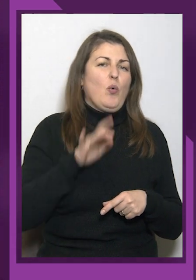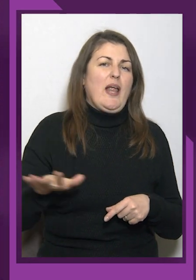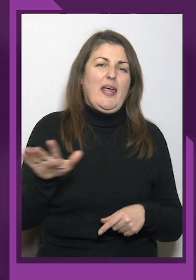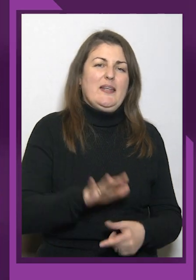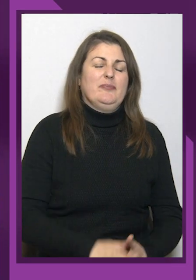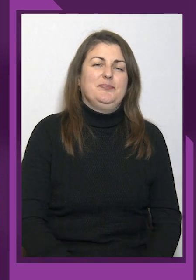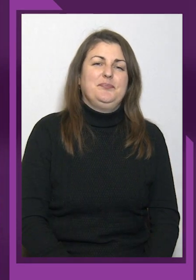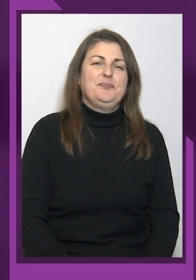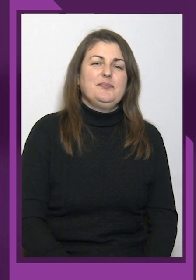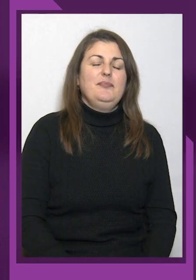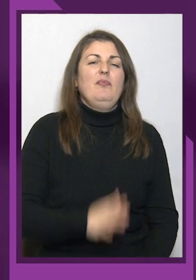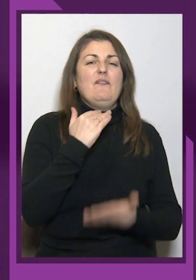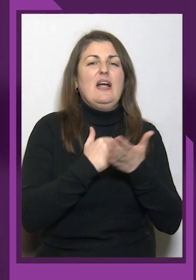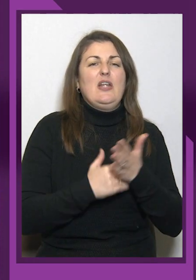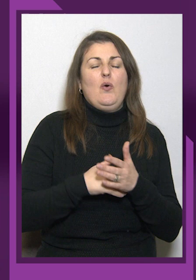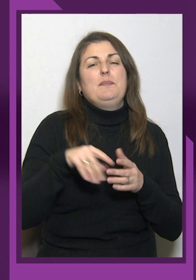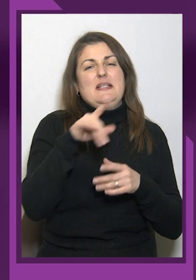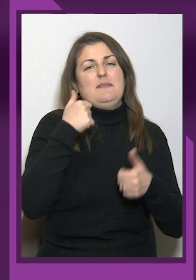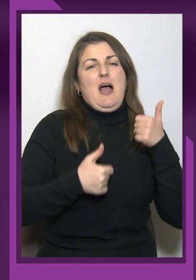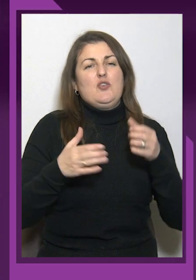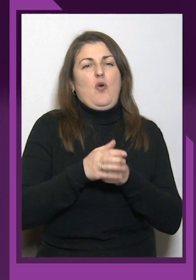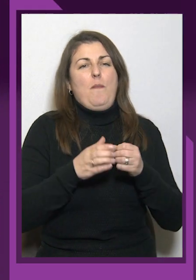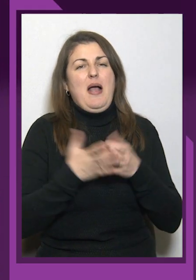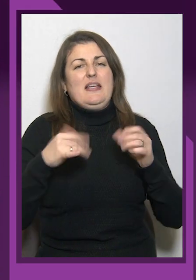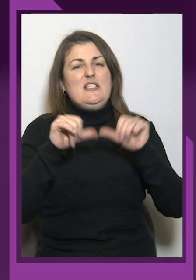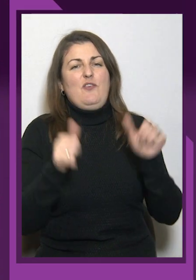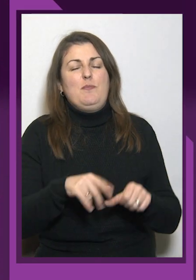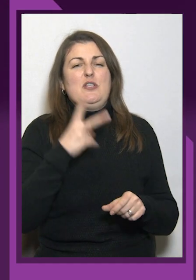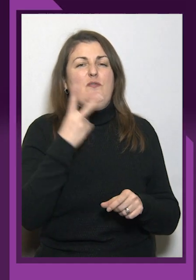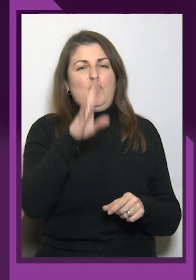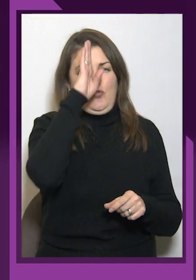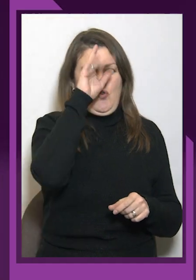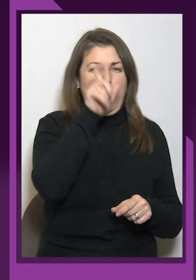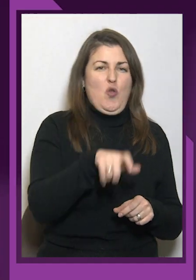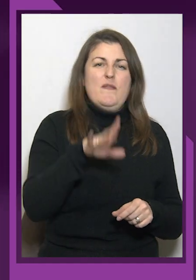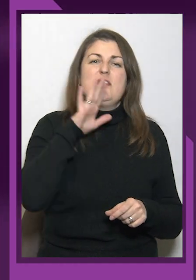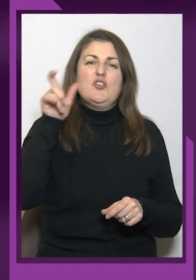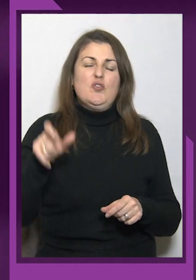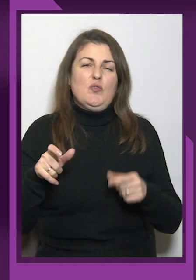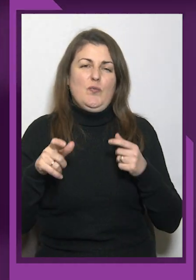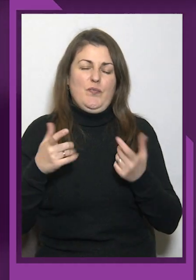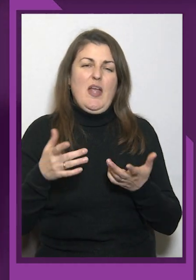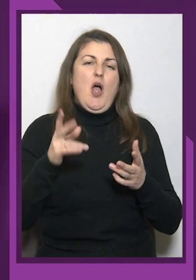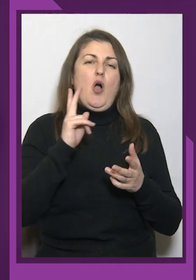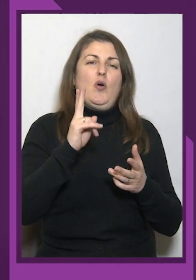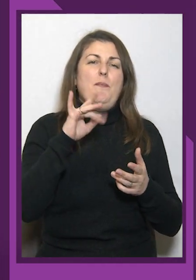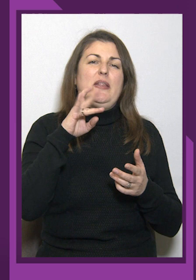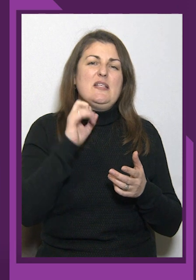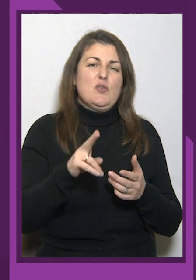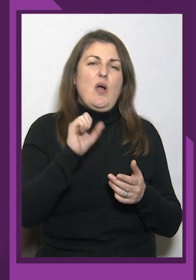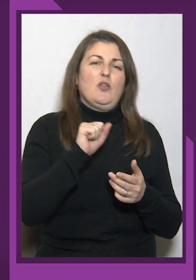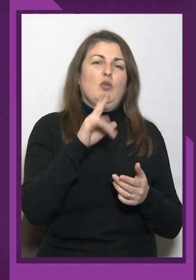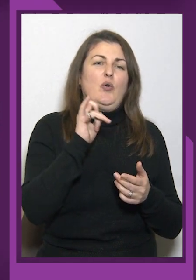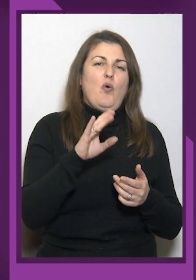Україні! В категорії мік змагаються команди, які сформовані з двох чоловіків та однієї жінки. Костянтин Панасюк, Антон